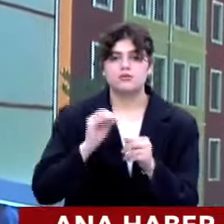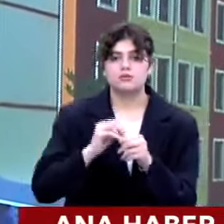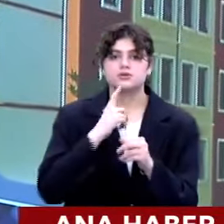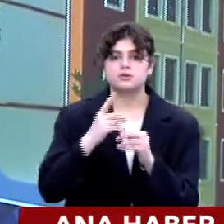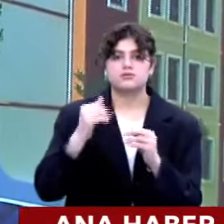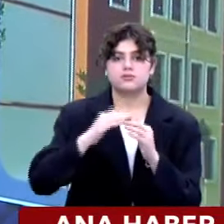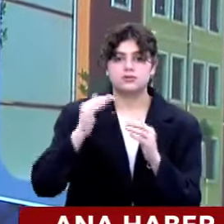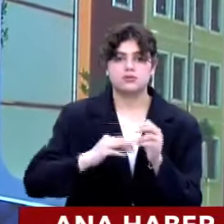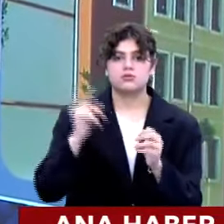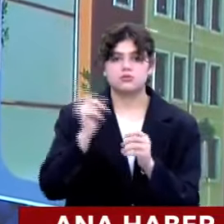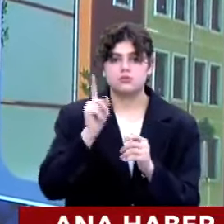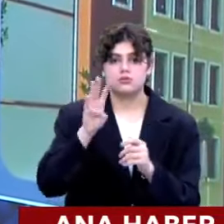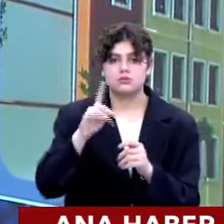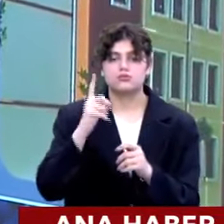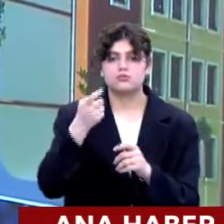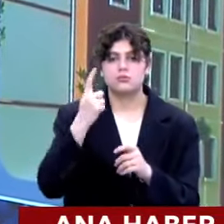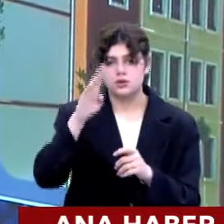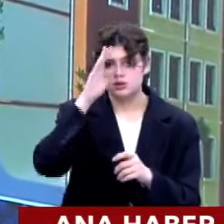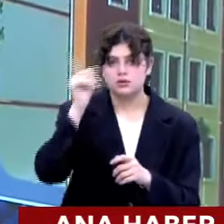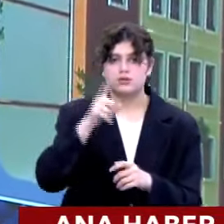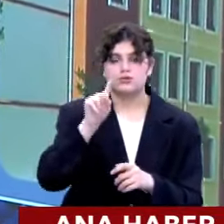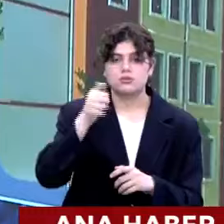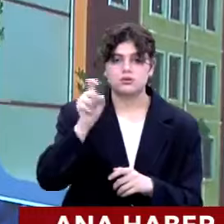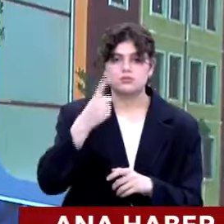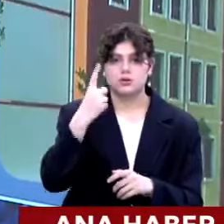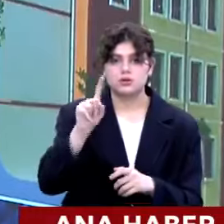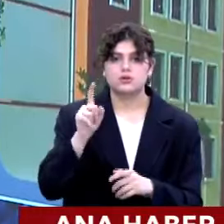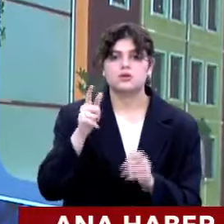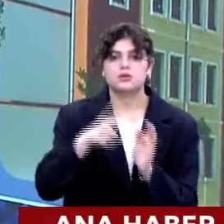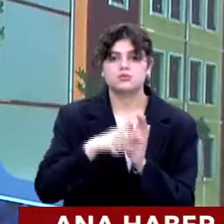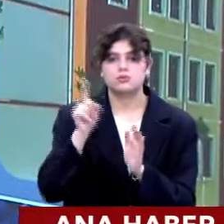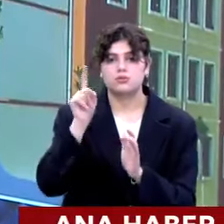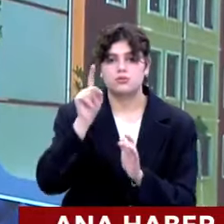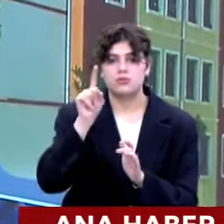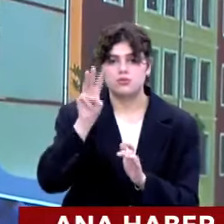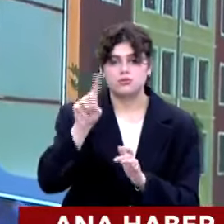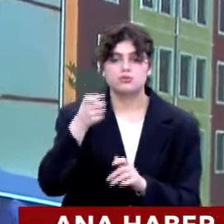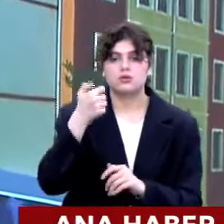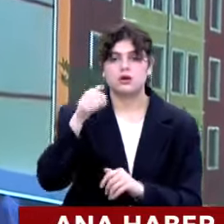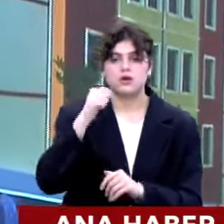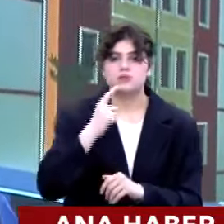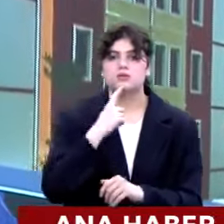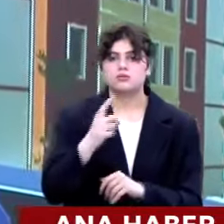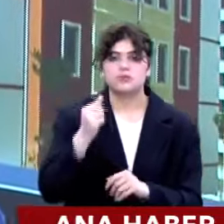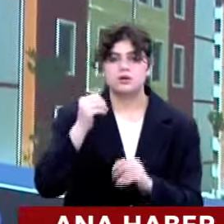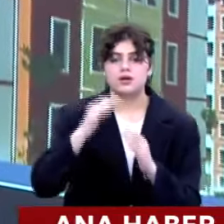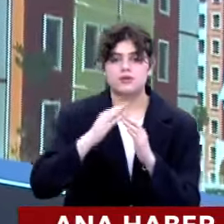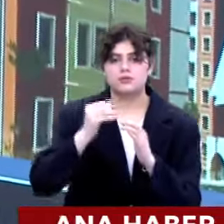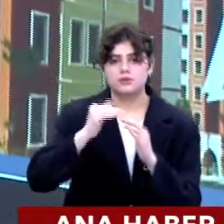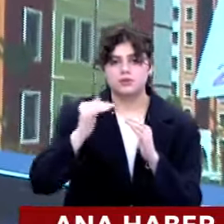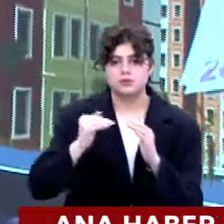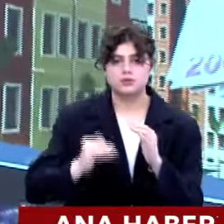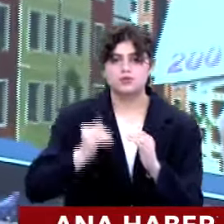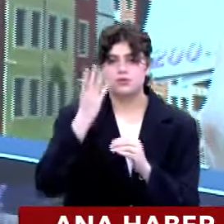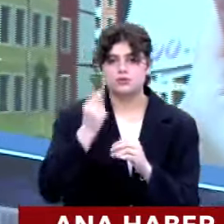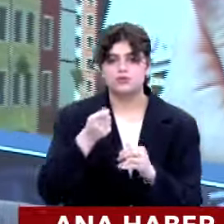%14.1, İstanbul %16.1, İzmir %13.6. Burada konut fiyatlarında bir gerileme kaydedilmiş.